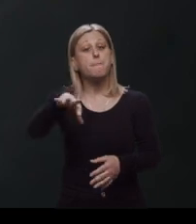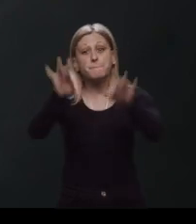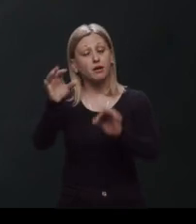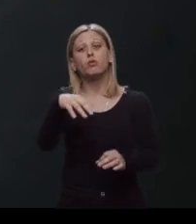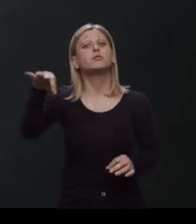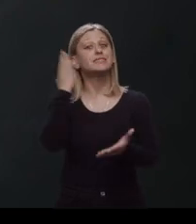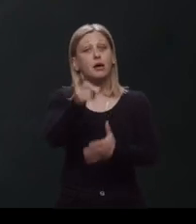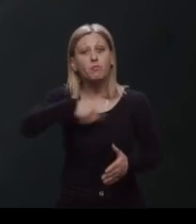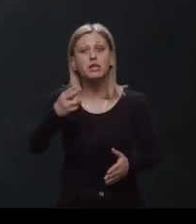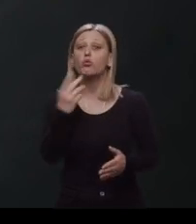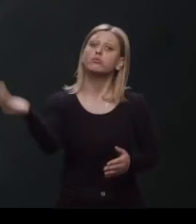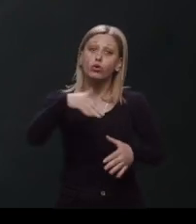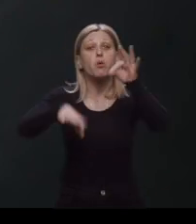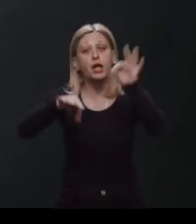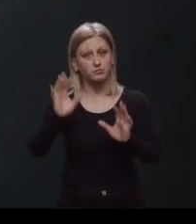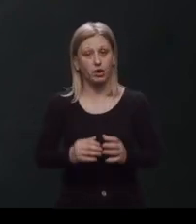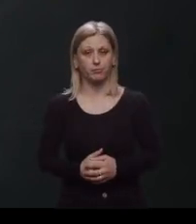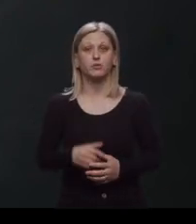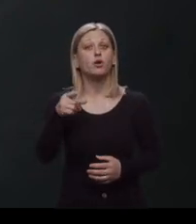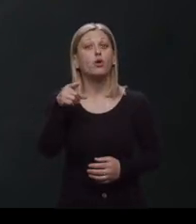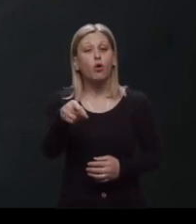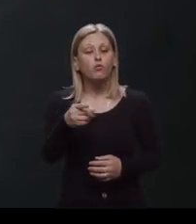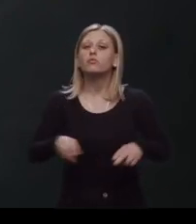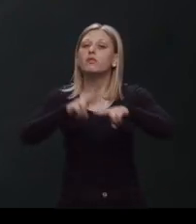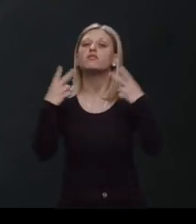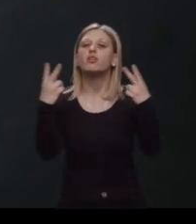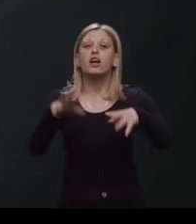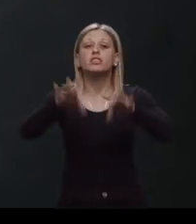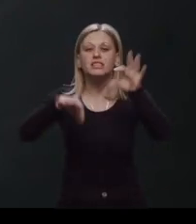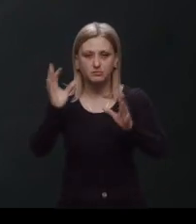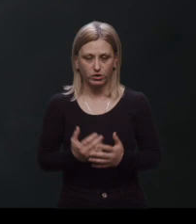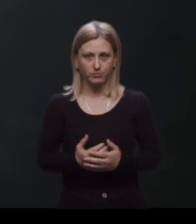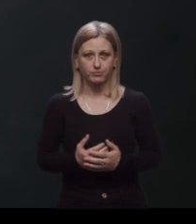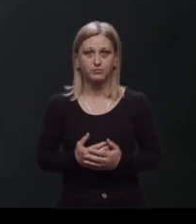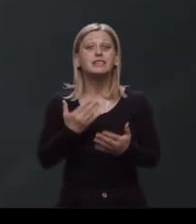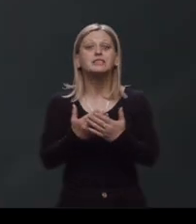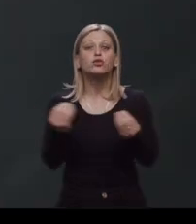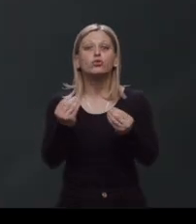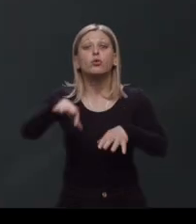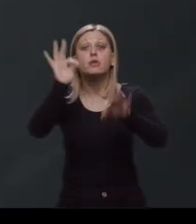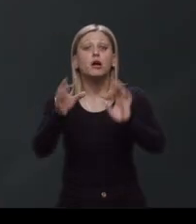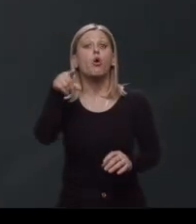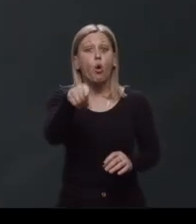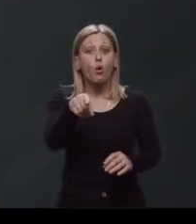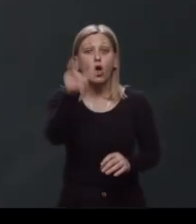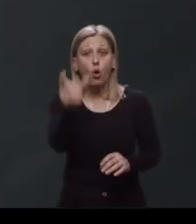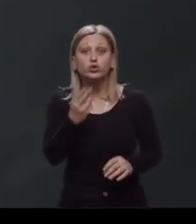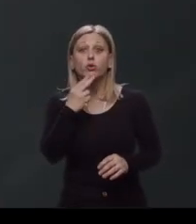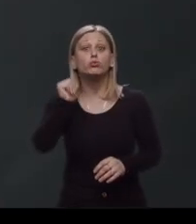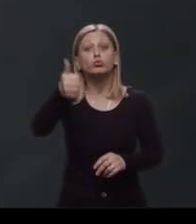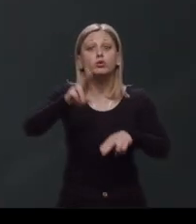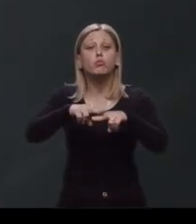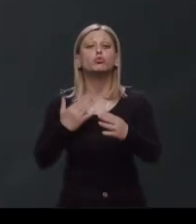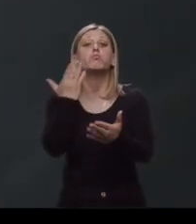biramo samo mi koji izlazimo na izbore. Ovo ću najvaljni izbor, jer biramo onaj koji će